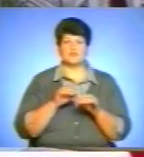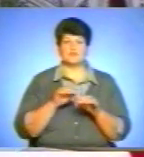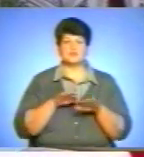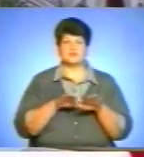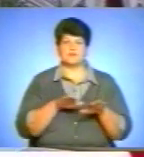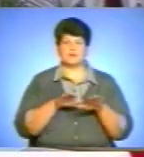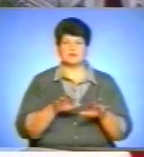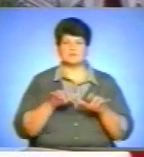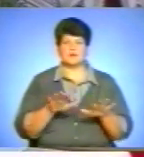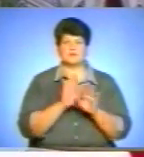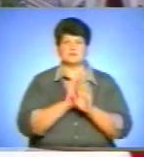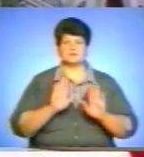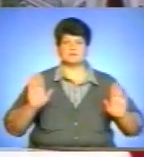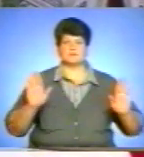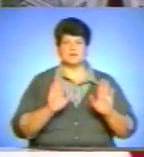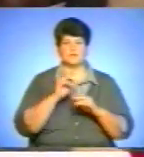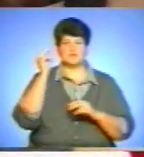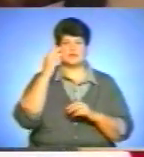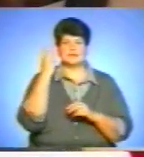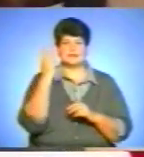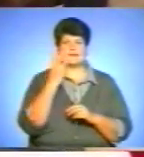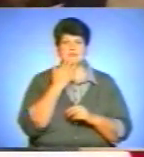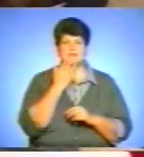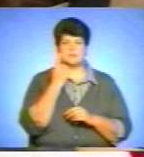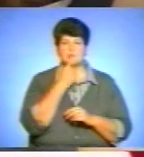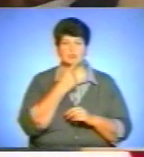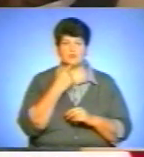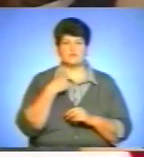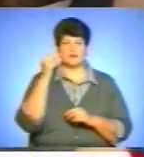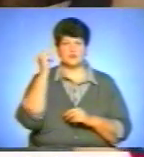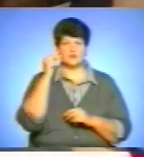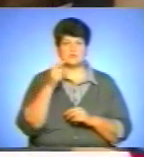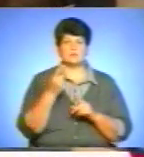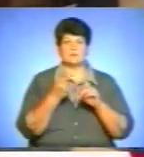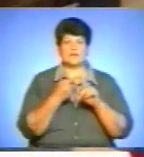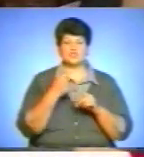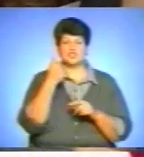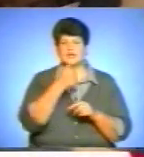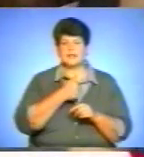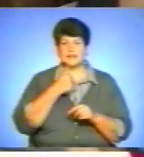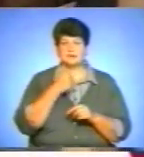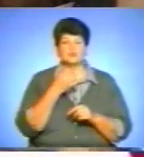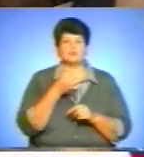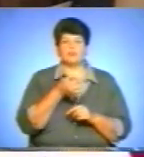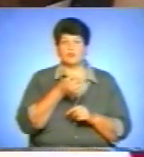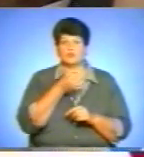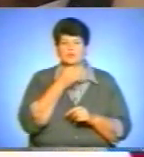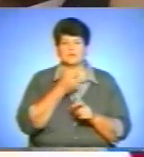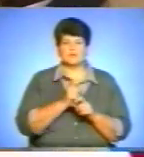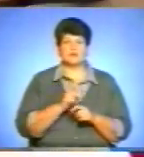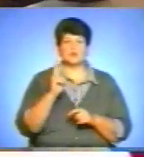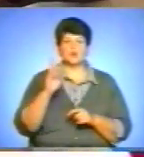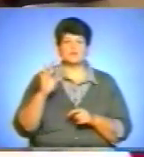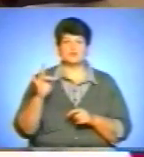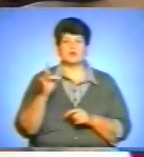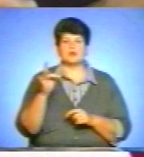співу. Вивчають три іноземних мови. Я навчаюся тут перший рік, мені тут дуже подобається. Я з Козельського району,